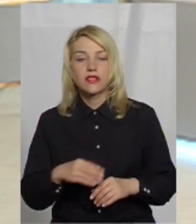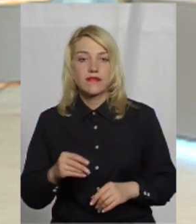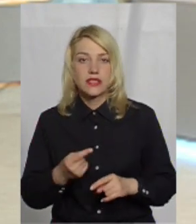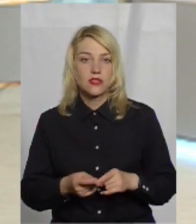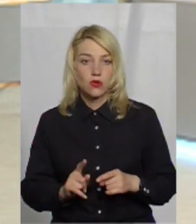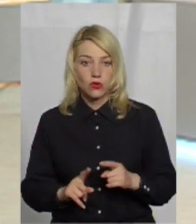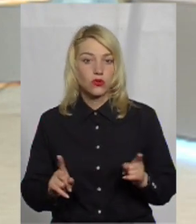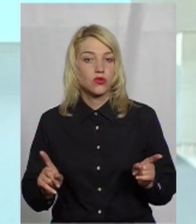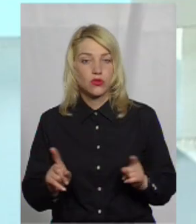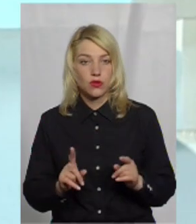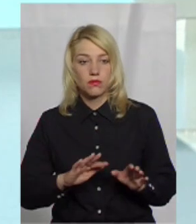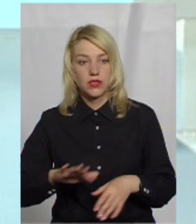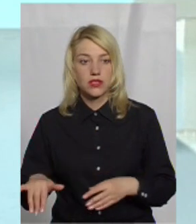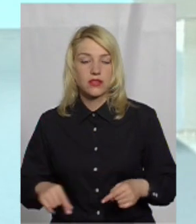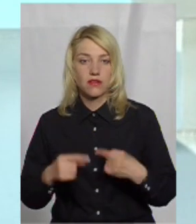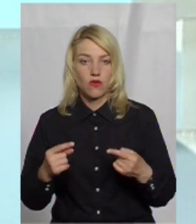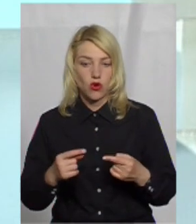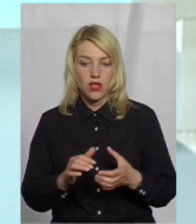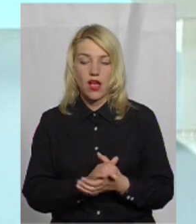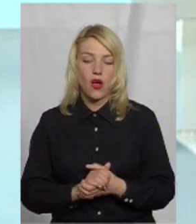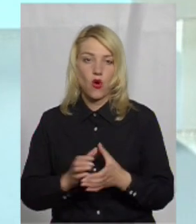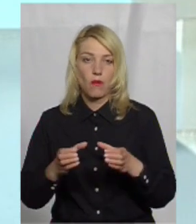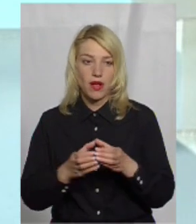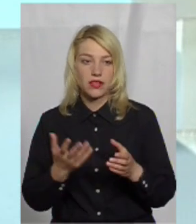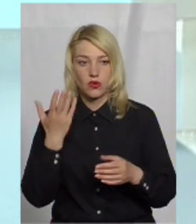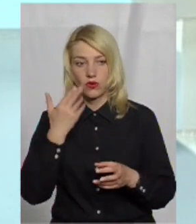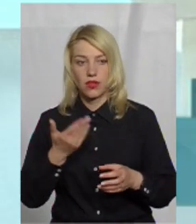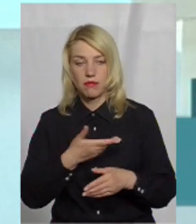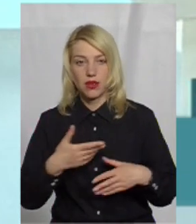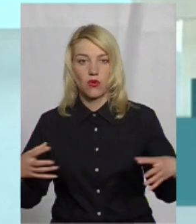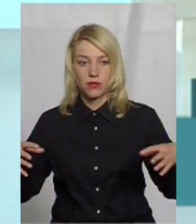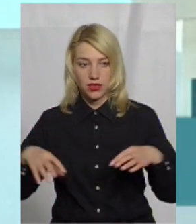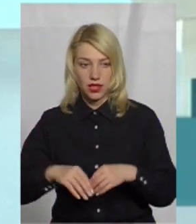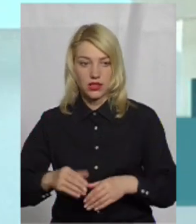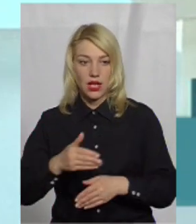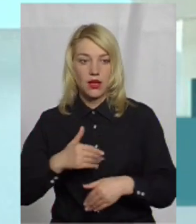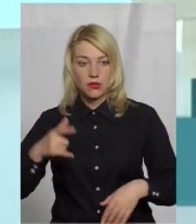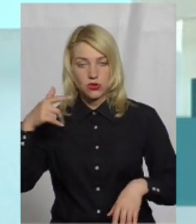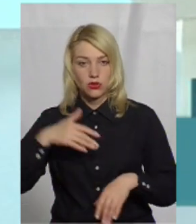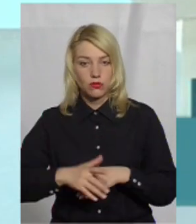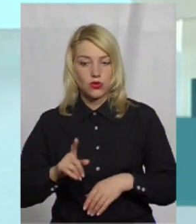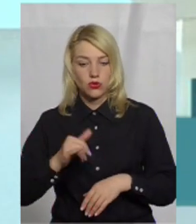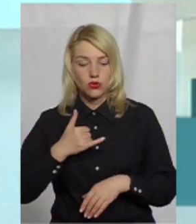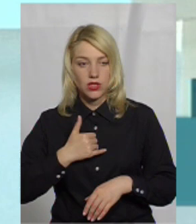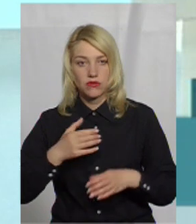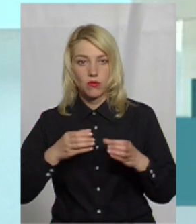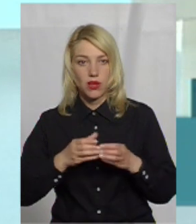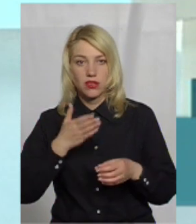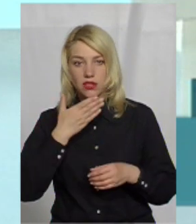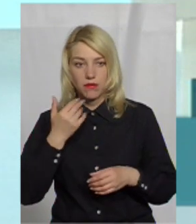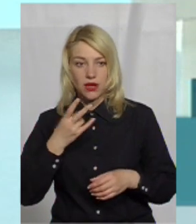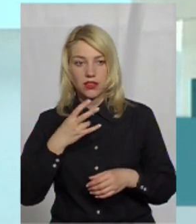після створення громади, коли ми об'єдналися, ми зрозуміли, що в нас в громаді немає ні